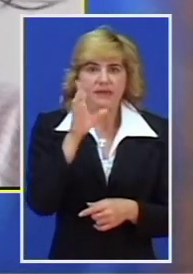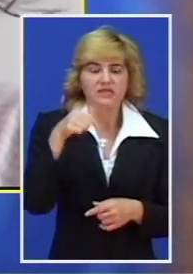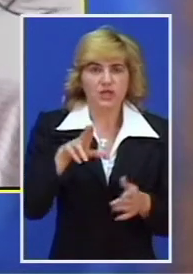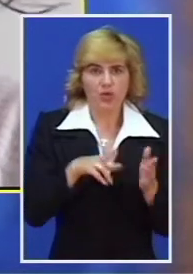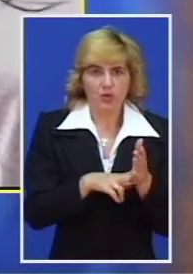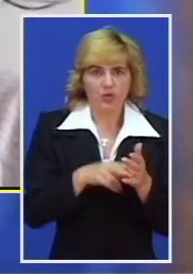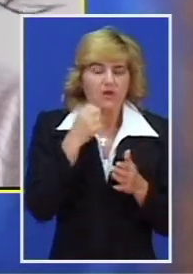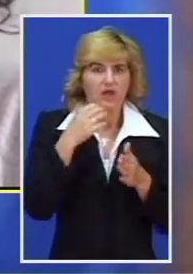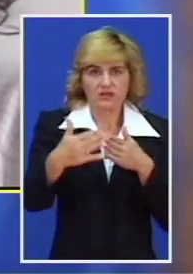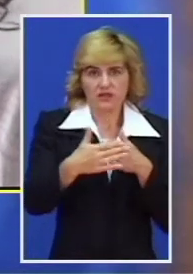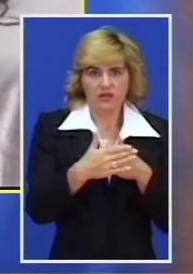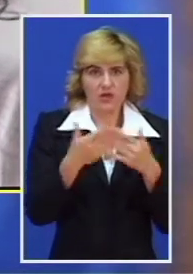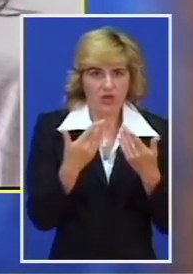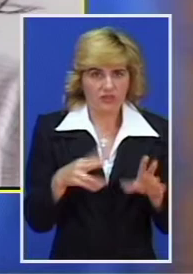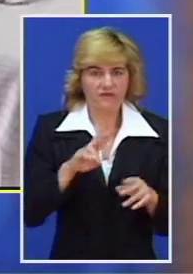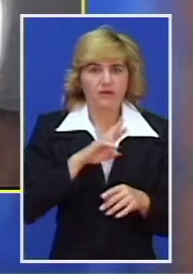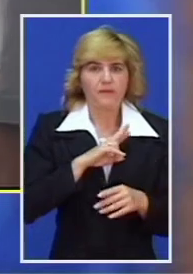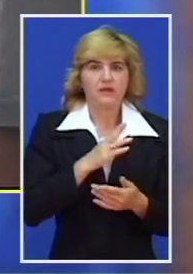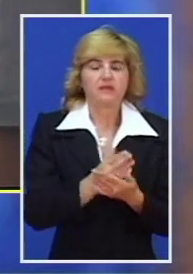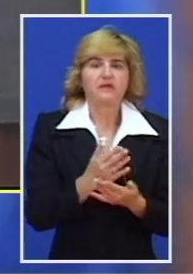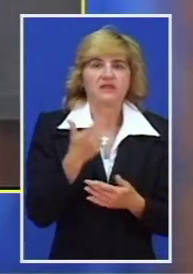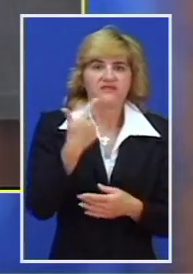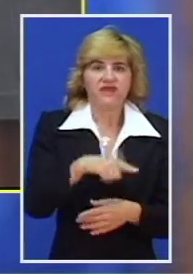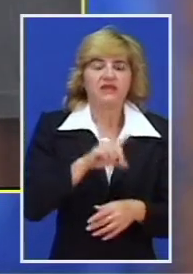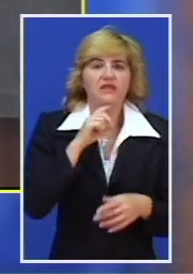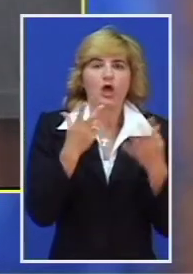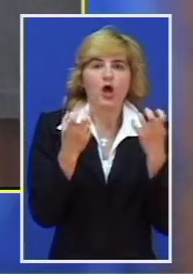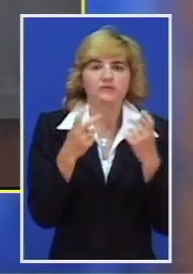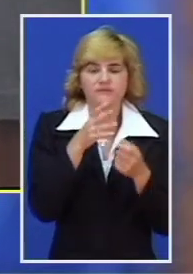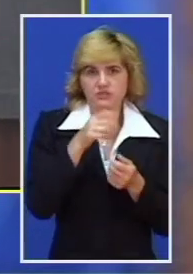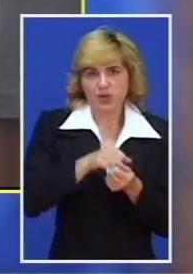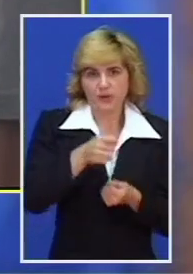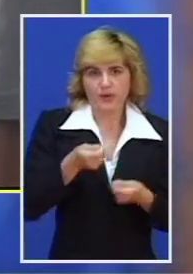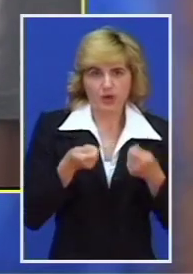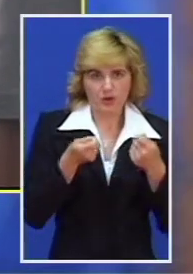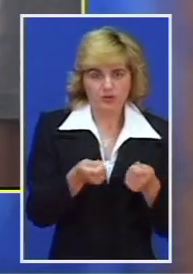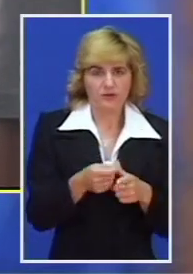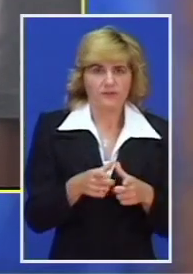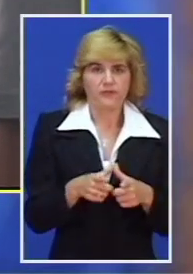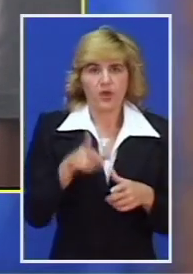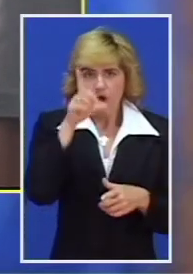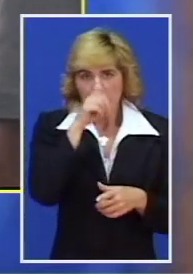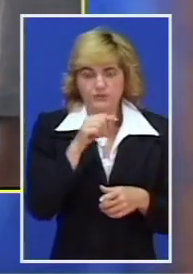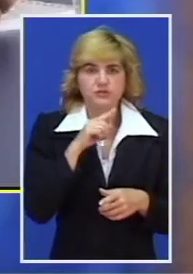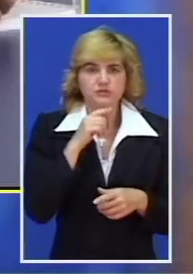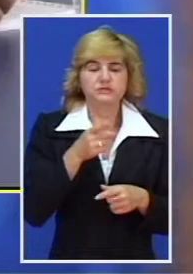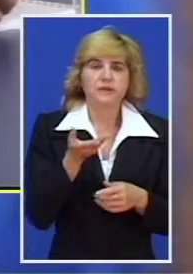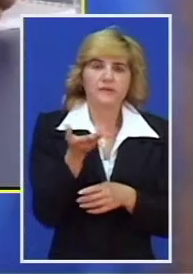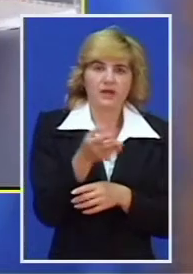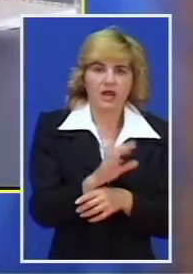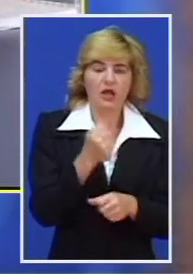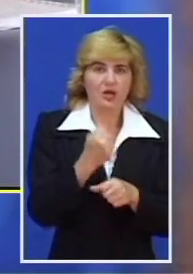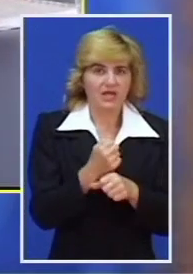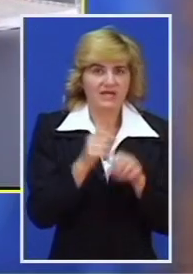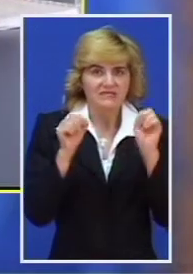konkurs bio otvoren prijavljeno je 2800 projekata. Lokalna samouprava u Subotici je na predlog opštinskog odbora G17+, kandidovala